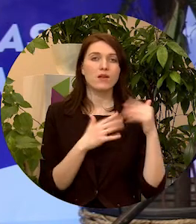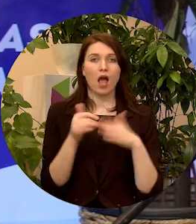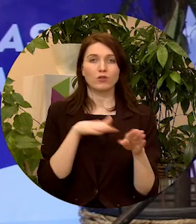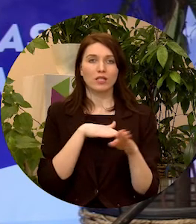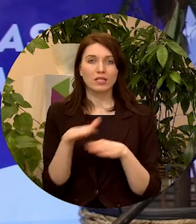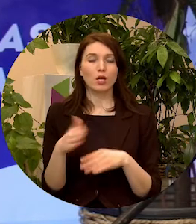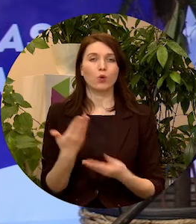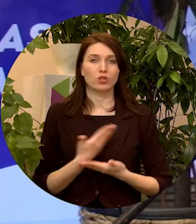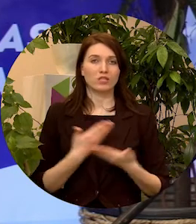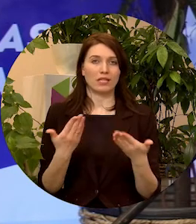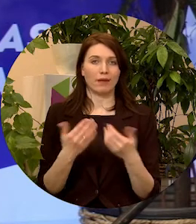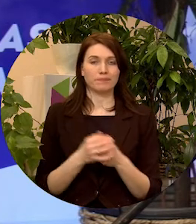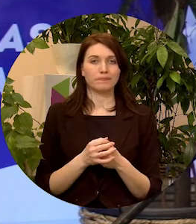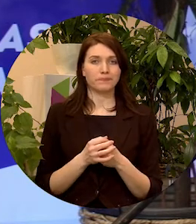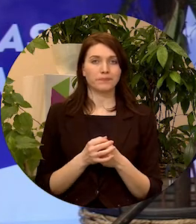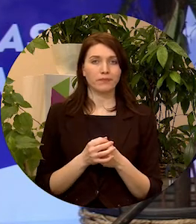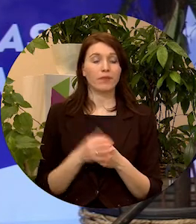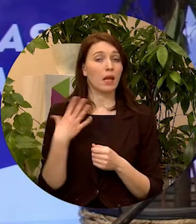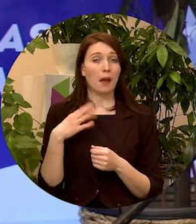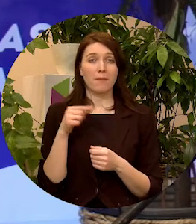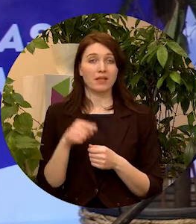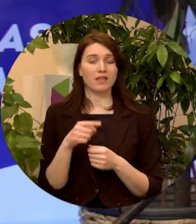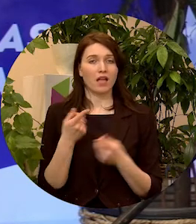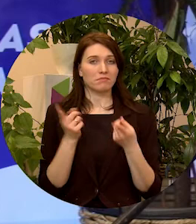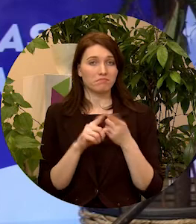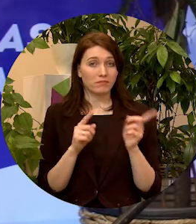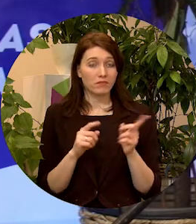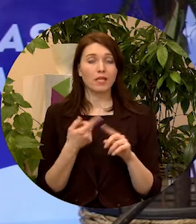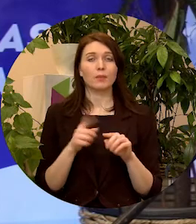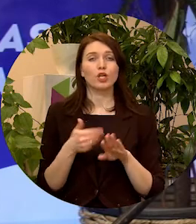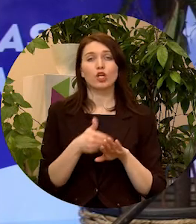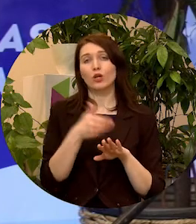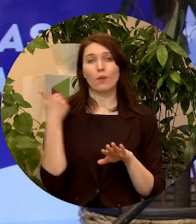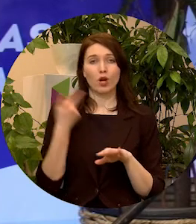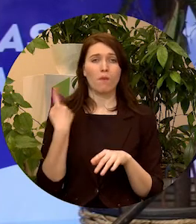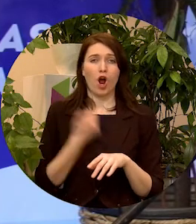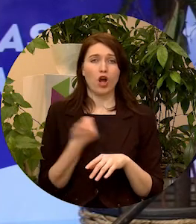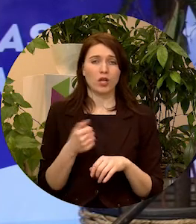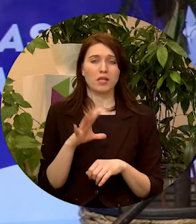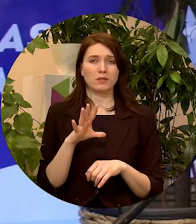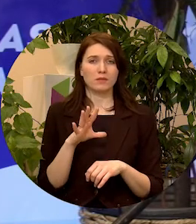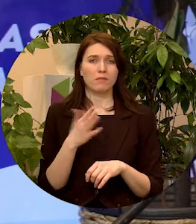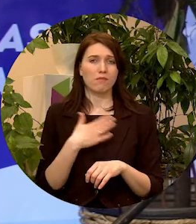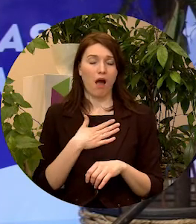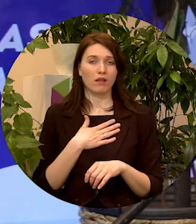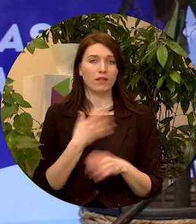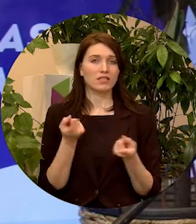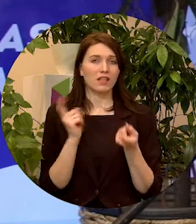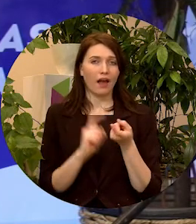īstenošanu dzīvē, jo kāpēc šāda asociācija iepriekšējais gads man ļoti lielā mērā saistās ar